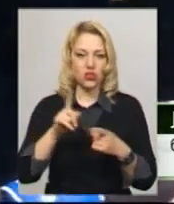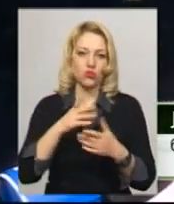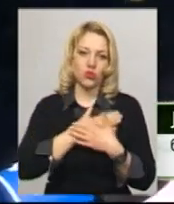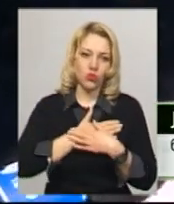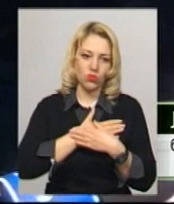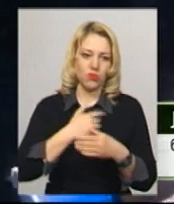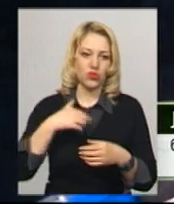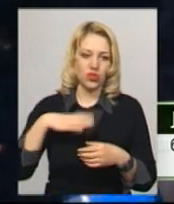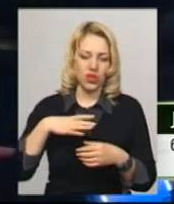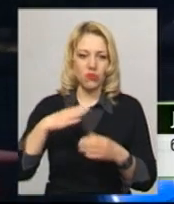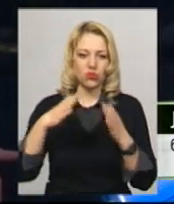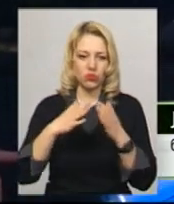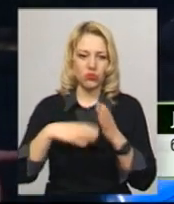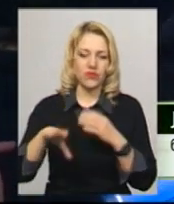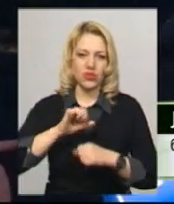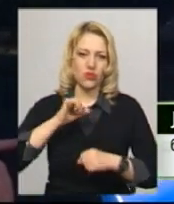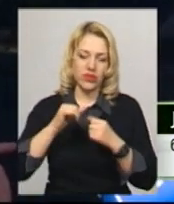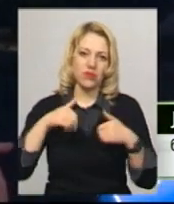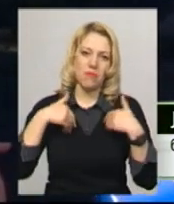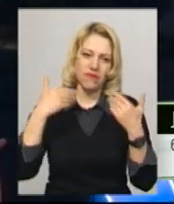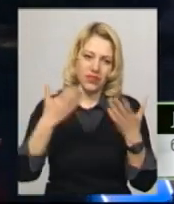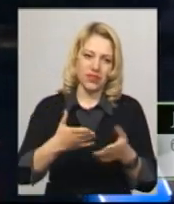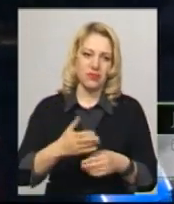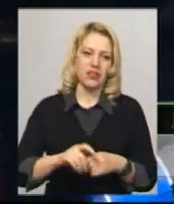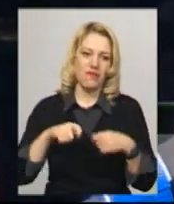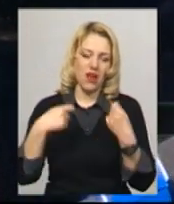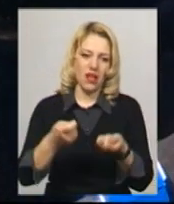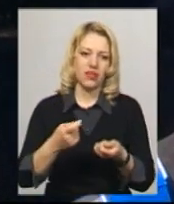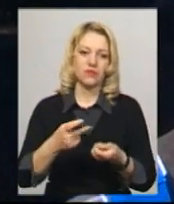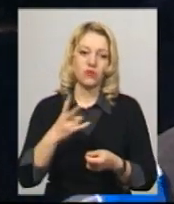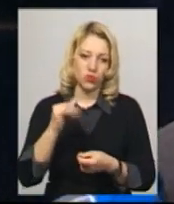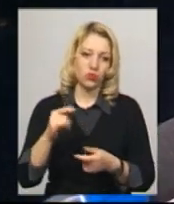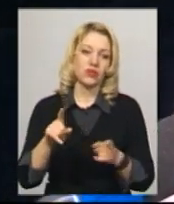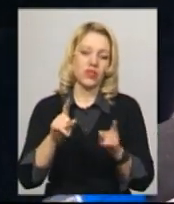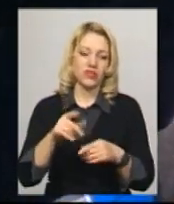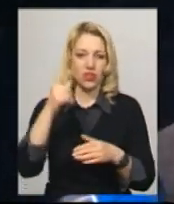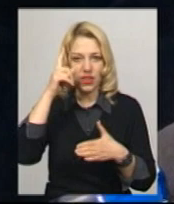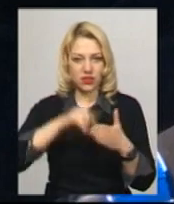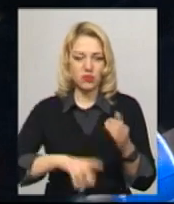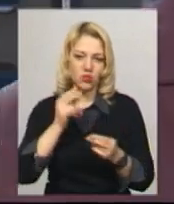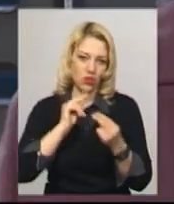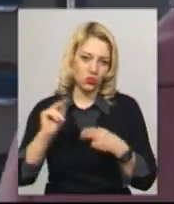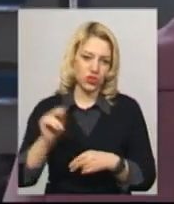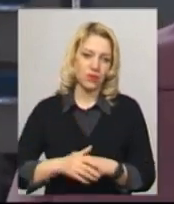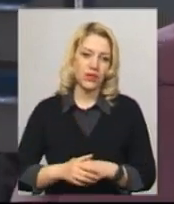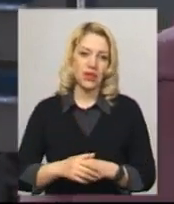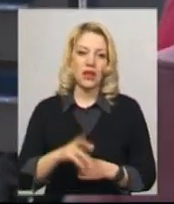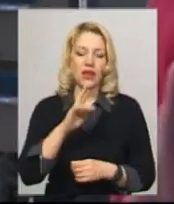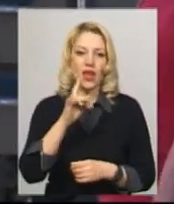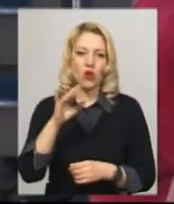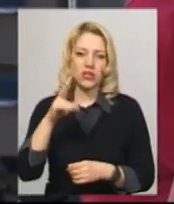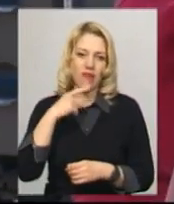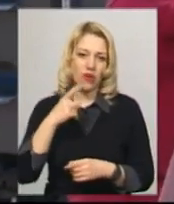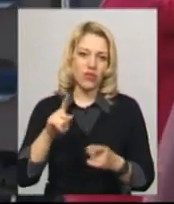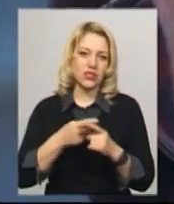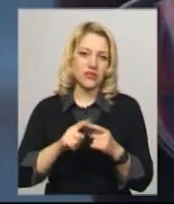йдемо додому, що всі товариші йому привіт передавали. Ну, звісно, сподіваємось на будь-яке. Ярослава Головаш каже,